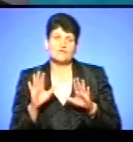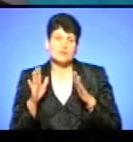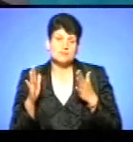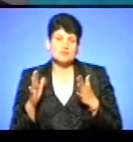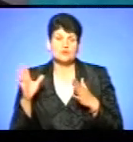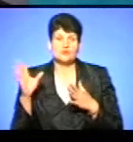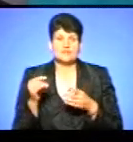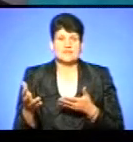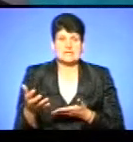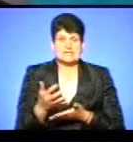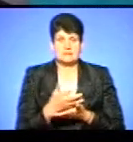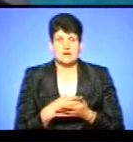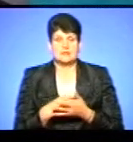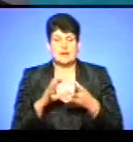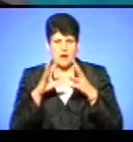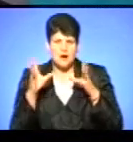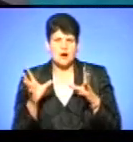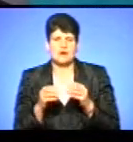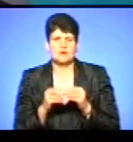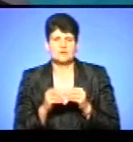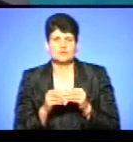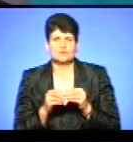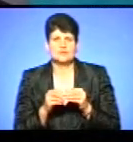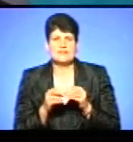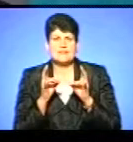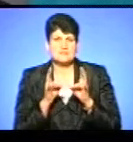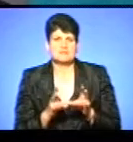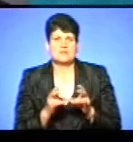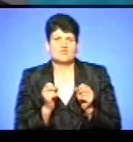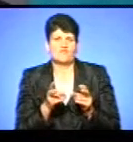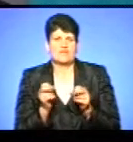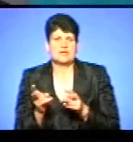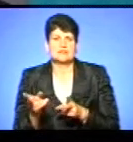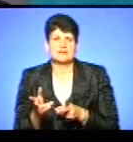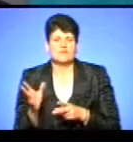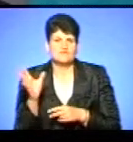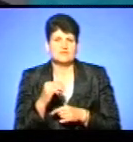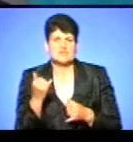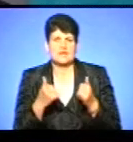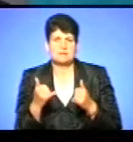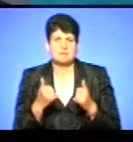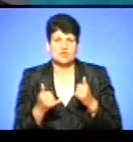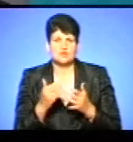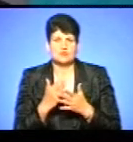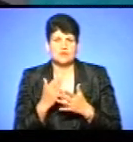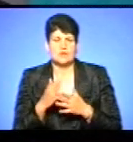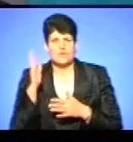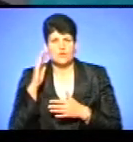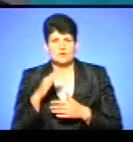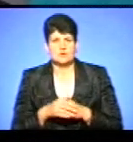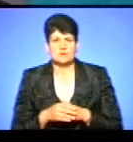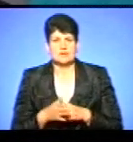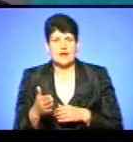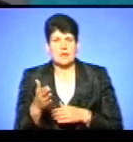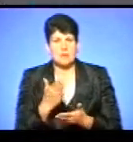якщо їх всіх зібрати докупи, скажімо так, наскільки небезпечні є оці всі речовини хімічні, якщо вони знаходяться в воді, в якій плаває